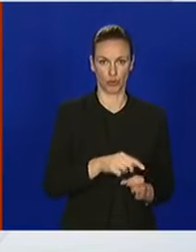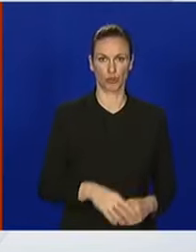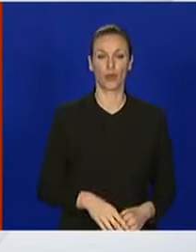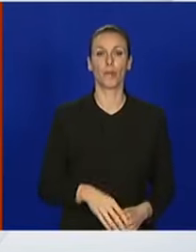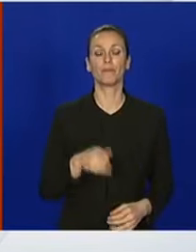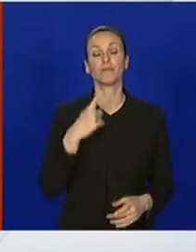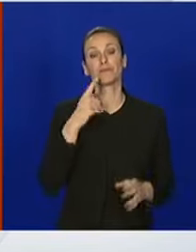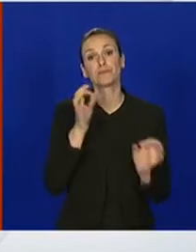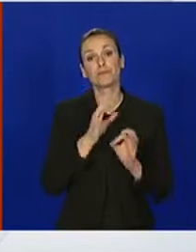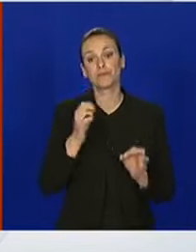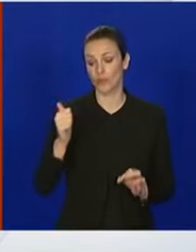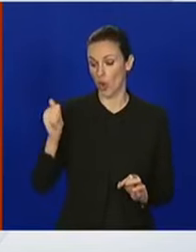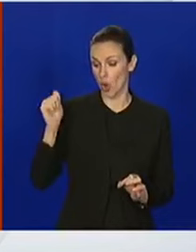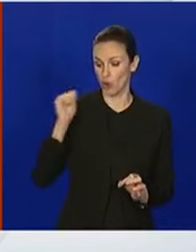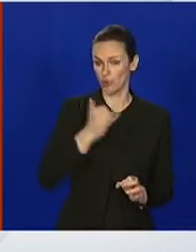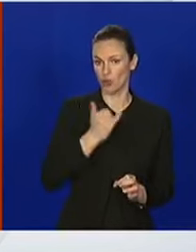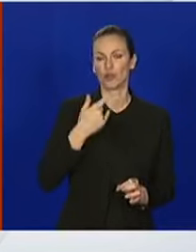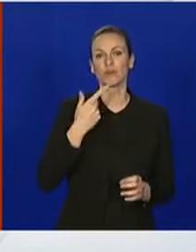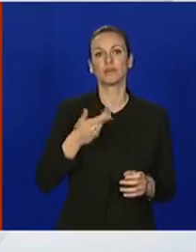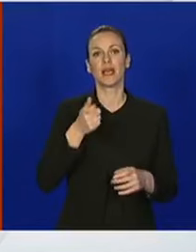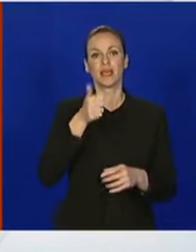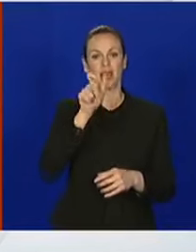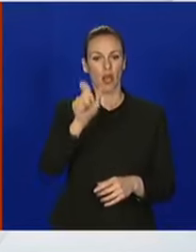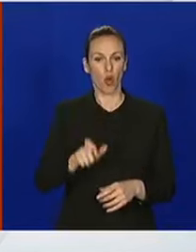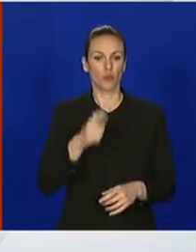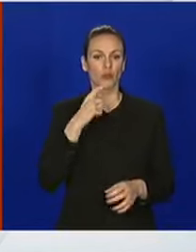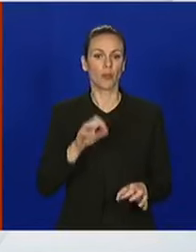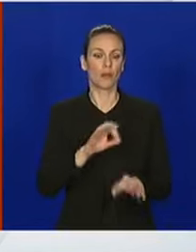Nažalost, od jučera je preminuo jedan bolesnik